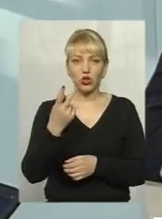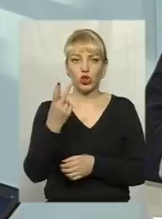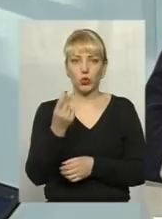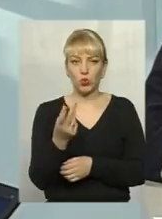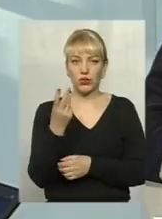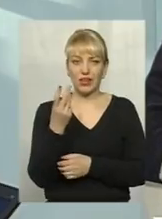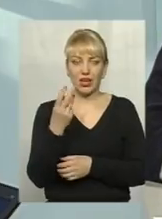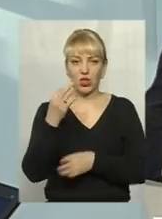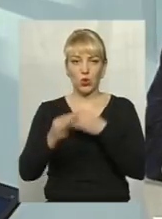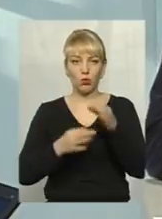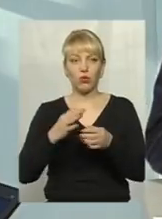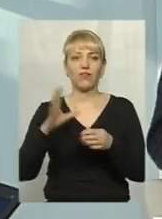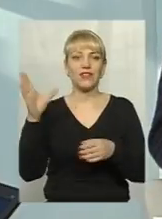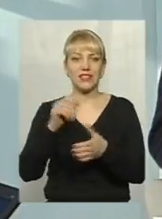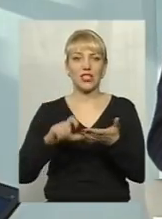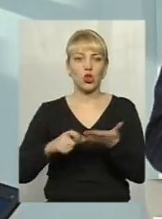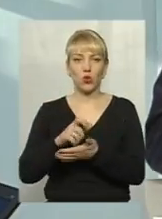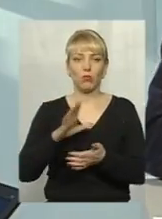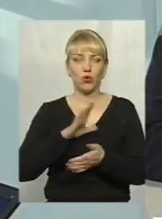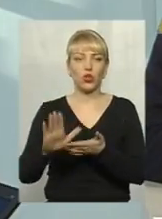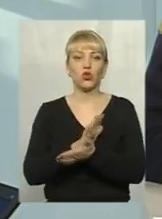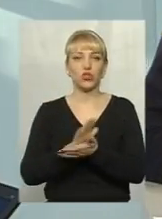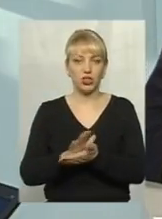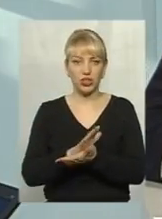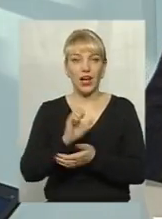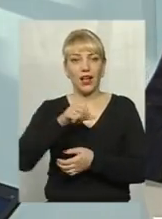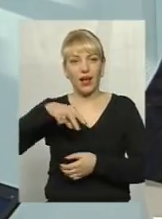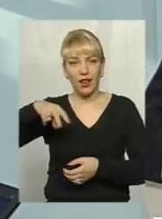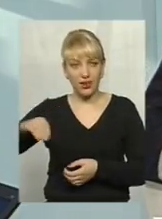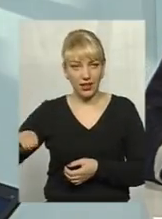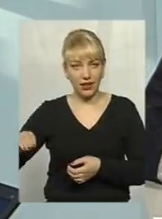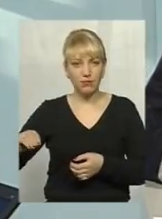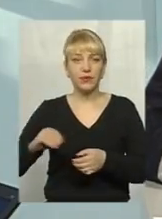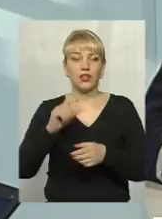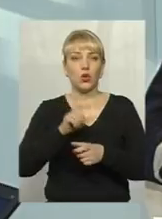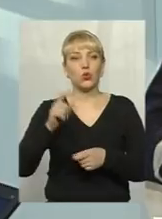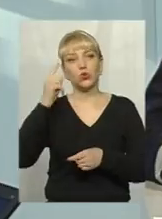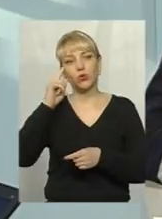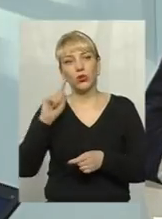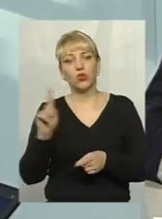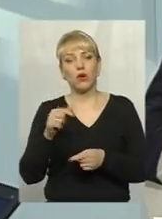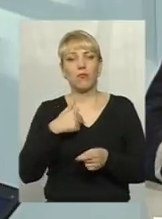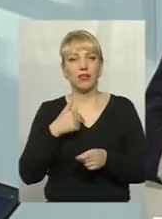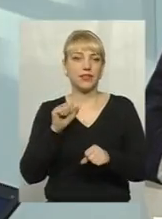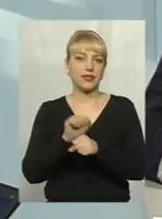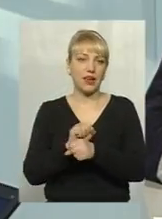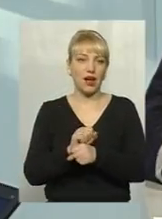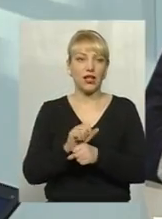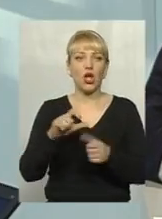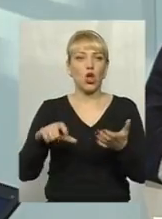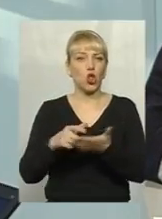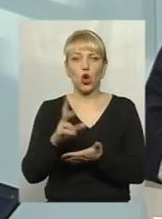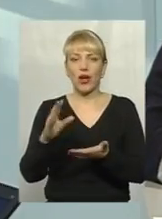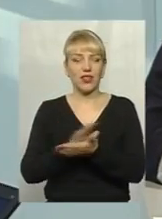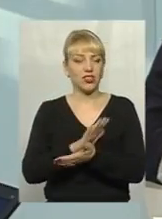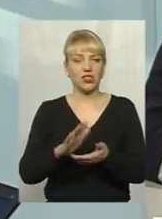третю всі дороги були розчищені. Але, разом з тим, звичайно, громадян думають, що ми застрягли, дорога не чище, значить ніхто